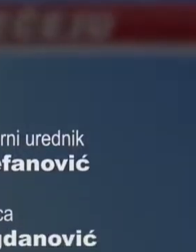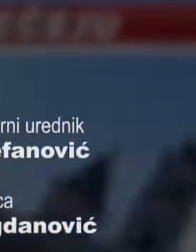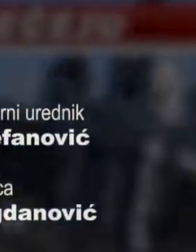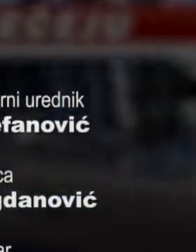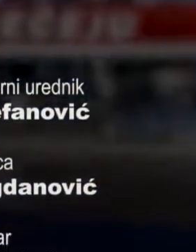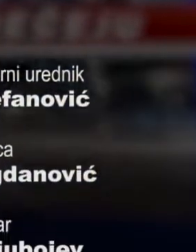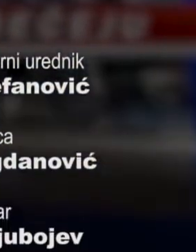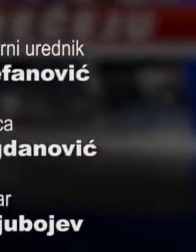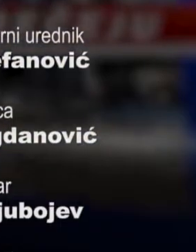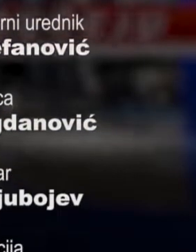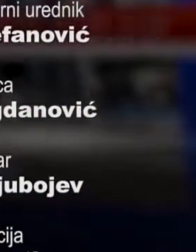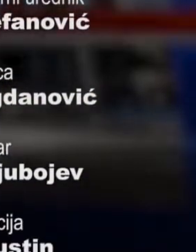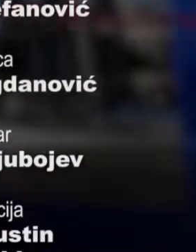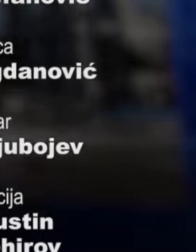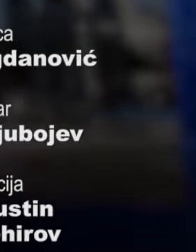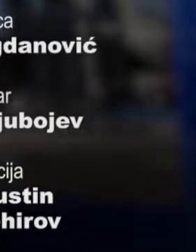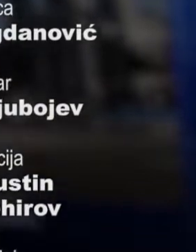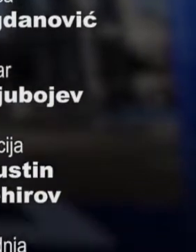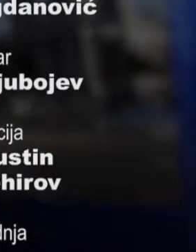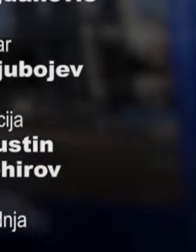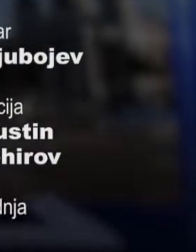presentirina In